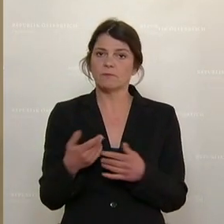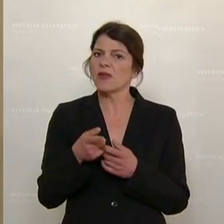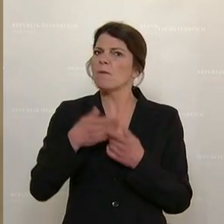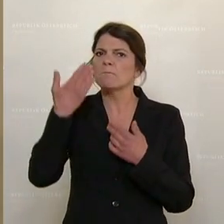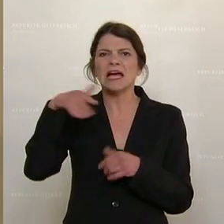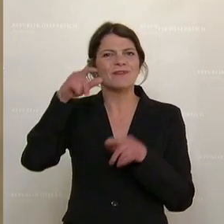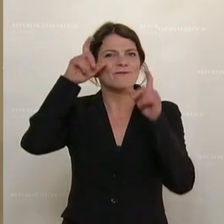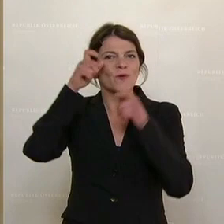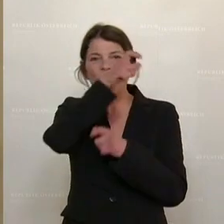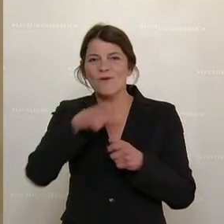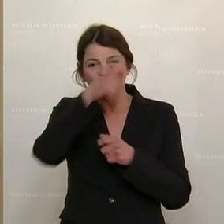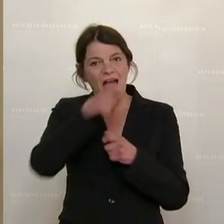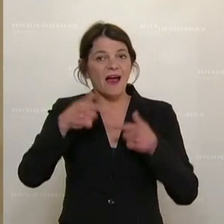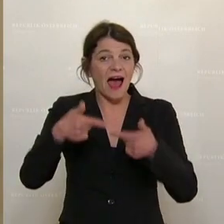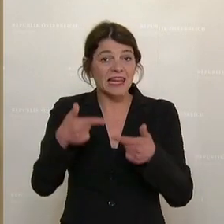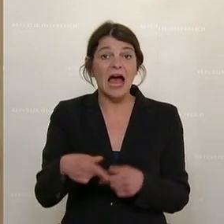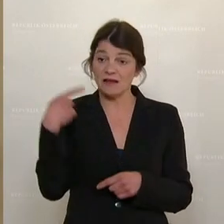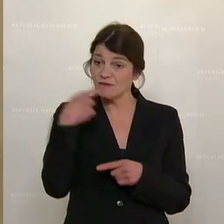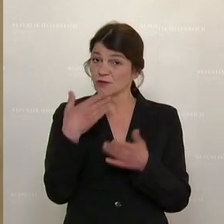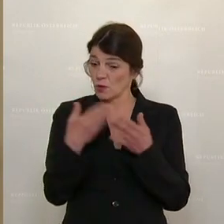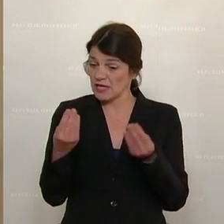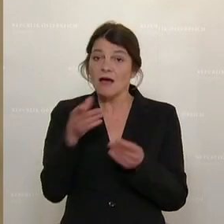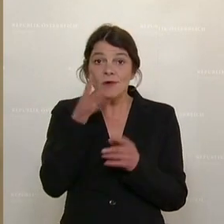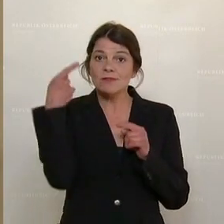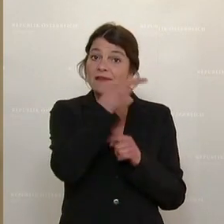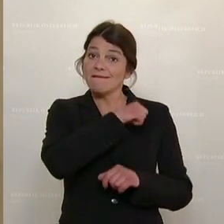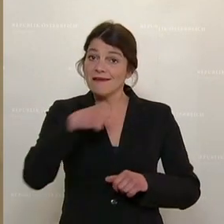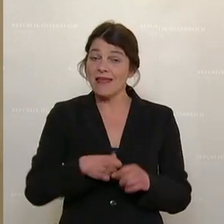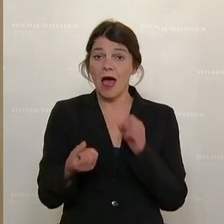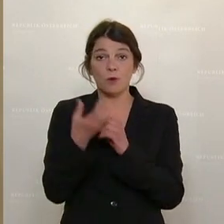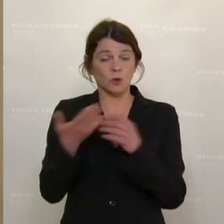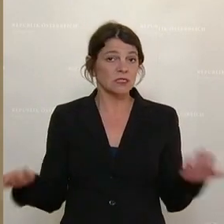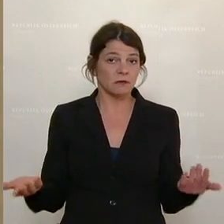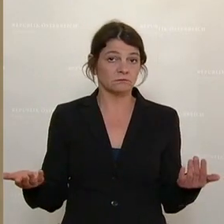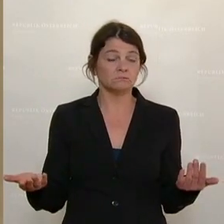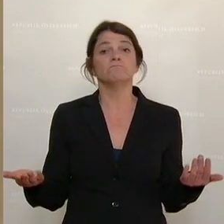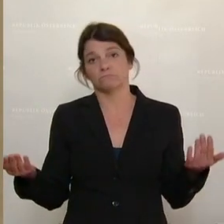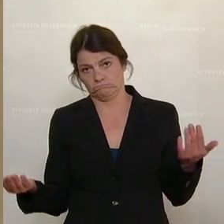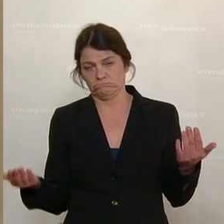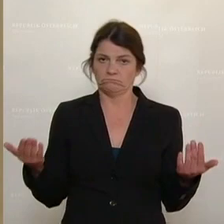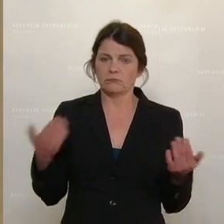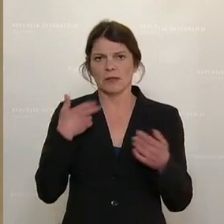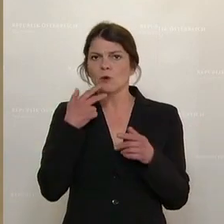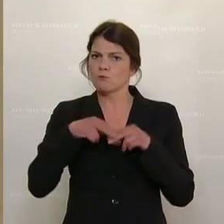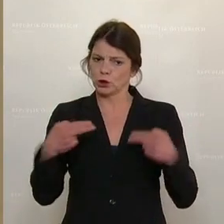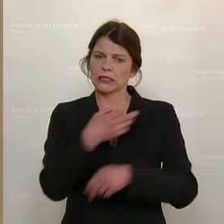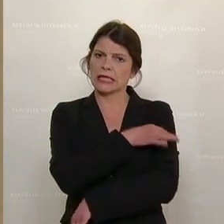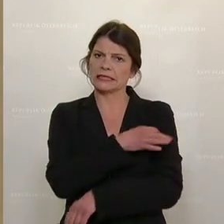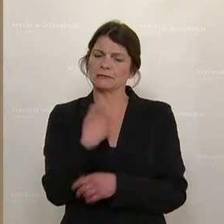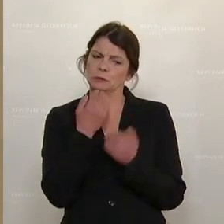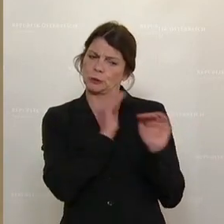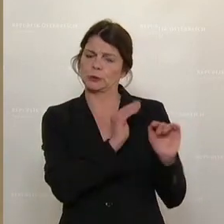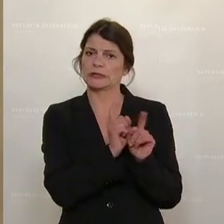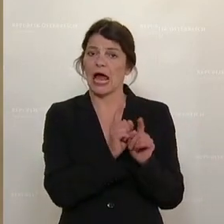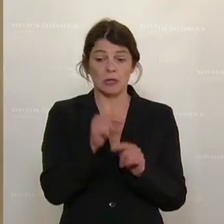Photovoltaikanlagen und sonstigen Dingen produziert. Also wir haben schon jetzt nicht nur, da will ich den Bundeskanzler in Schutz nehmen,